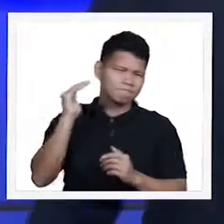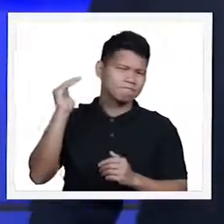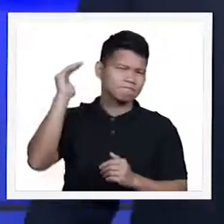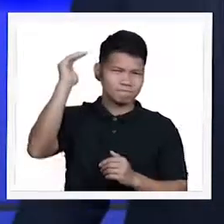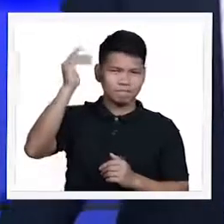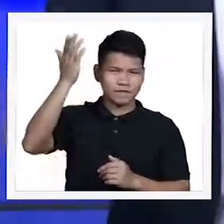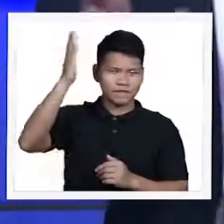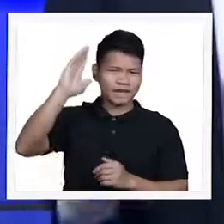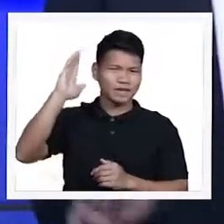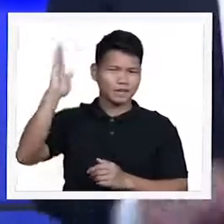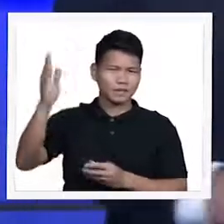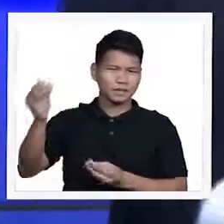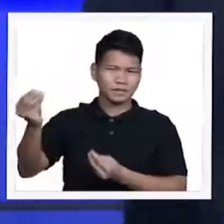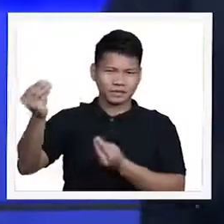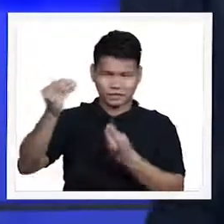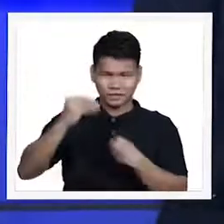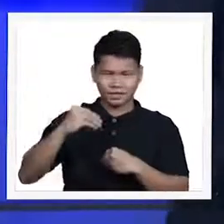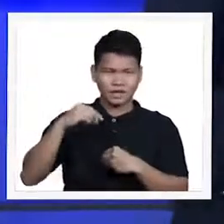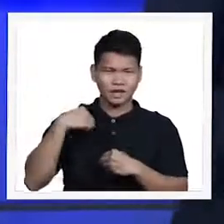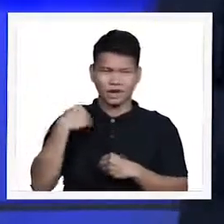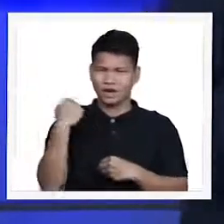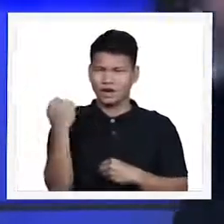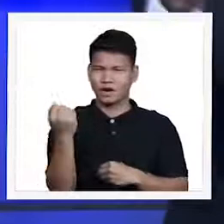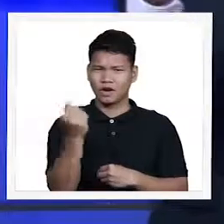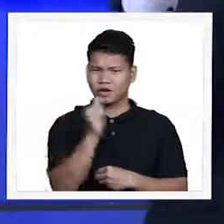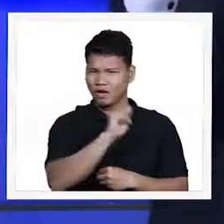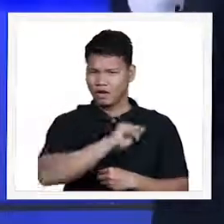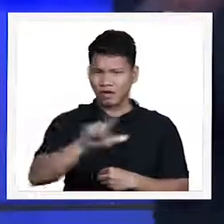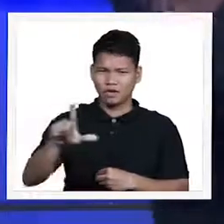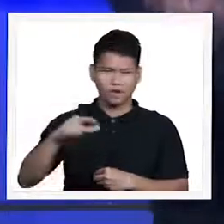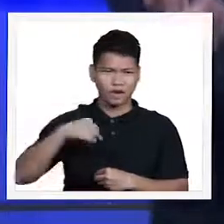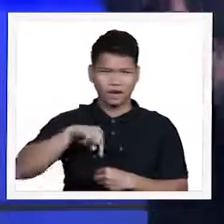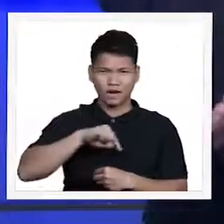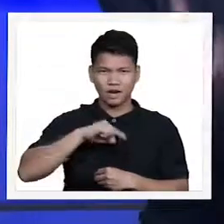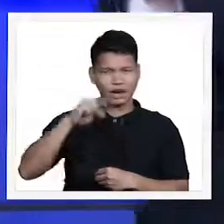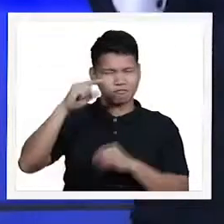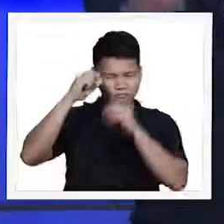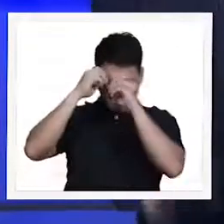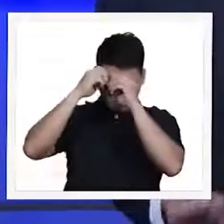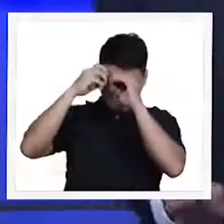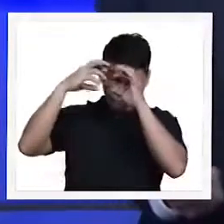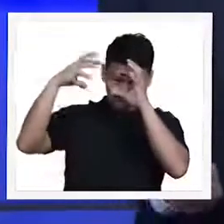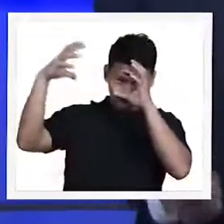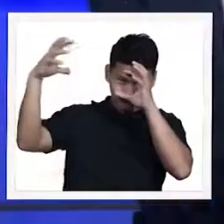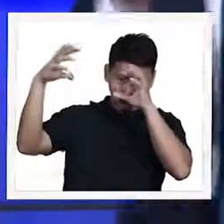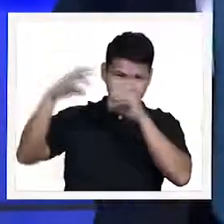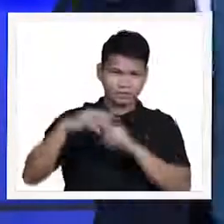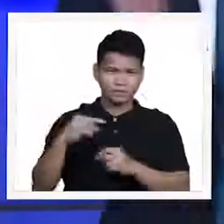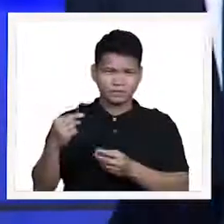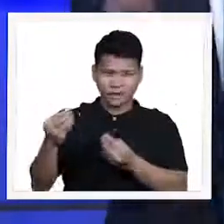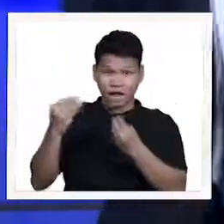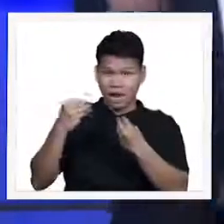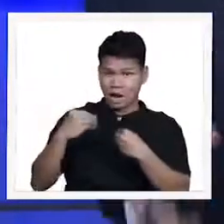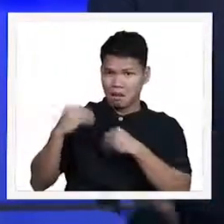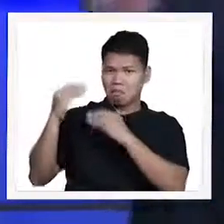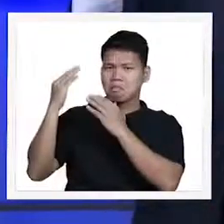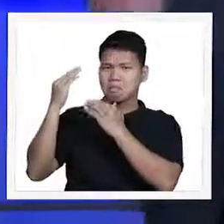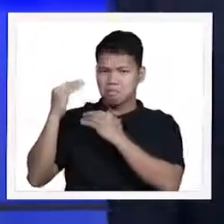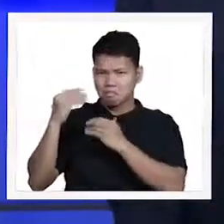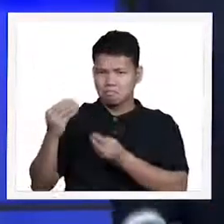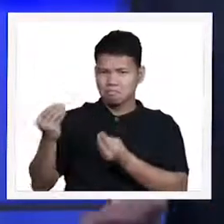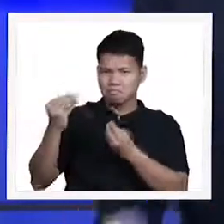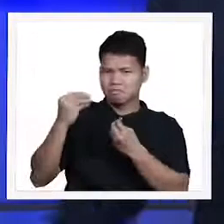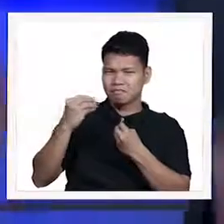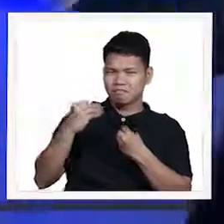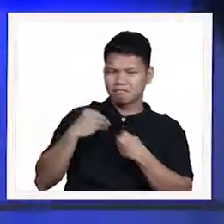fulfill all our dreams. Ito po yung nagbibigay sa atin ng pag-asa. Ito po nagbibigay sa atin ng